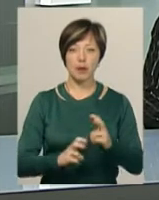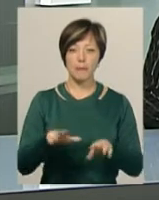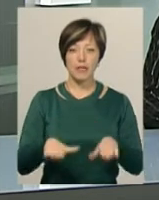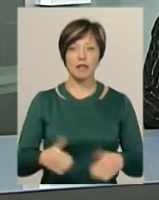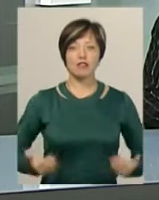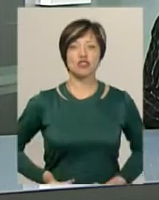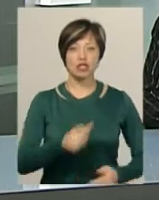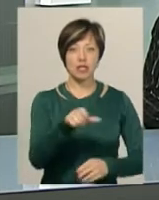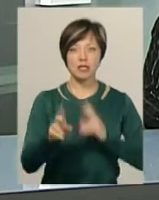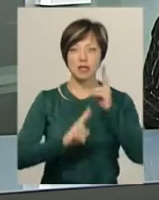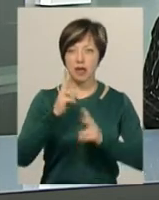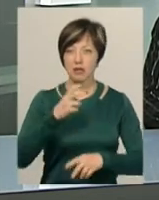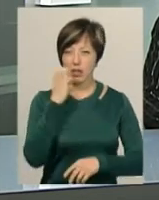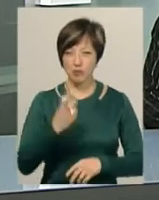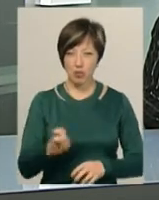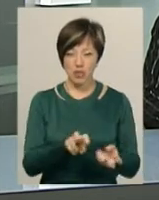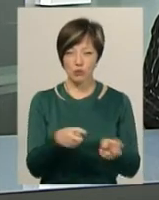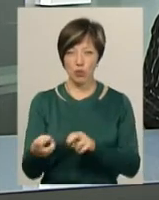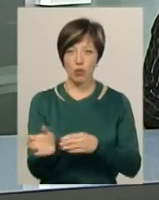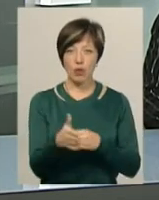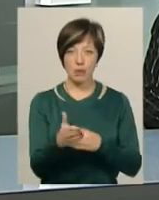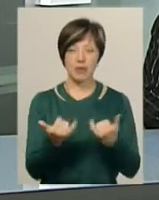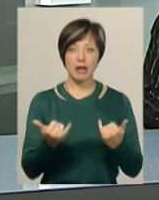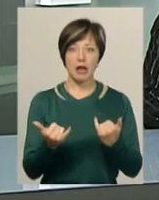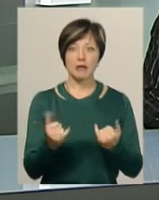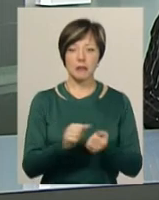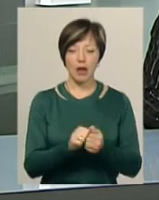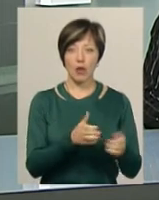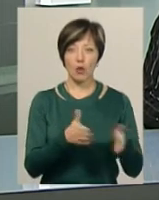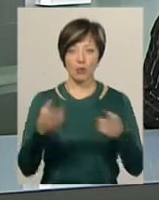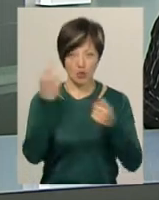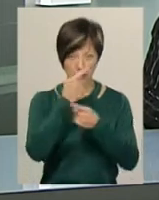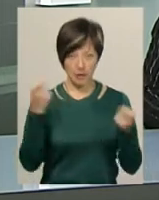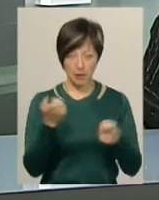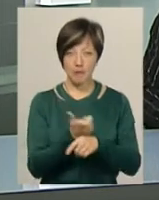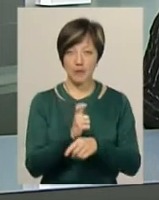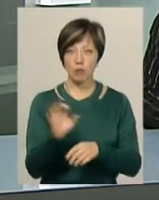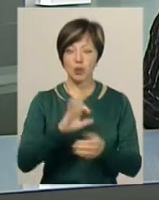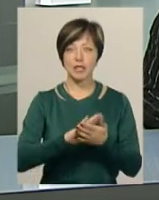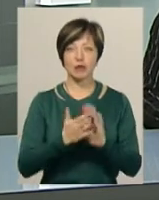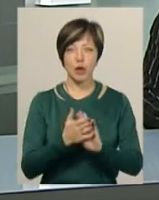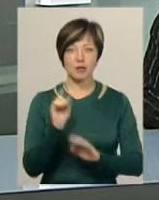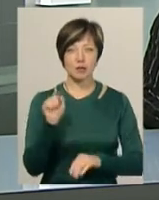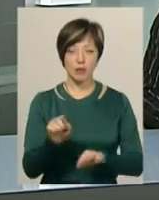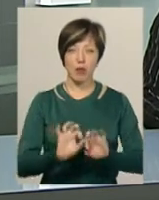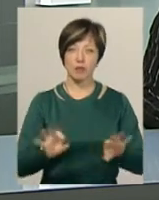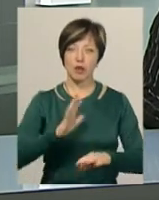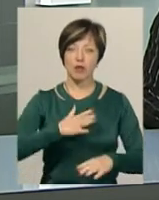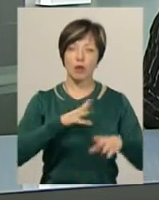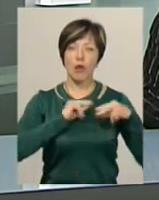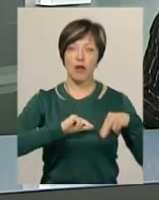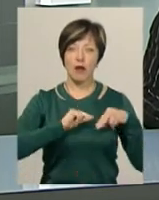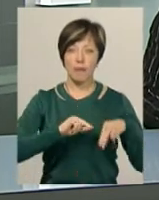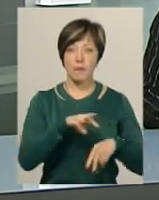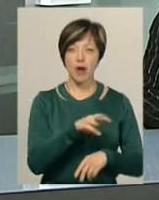жителі скаржаться на сморід і загиблу рибу. Наразі матеріал готується до ефіру. Більше про ситуацію в Наркевичах розповість мій колега